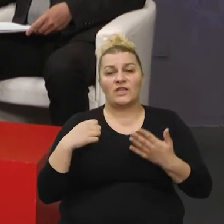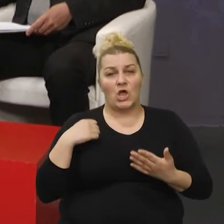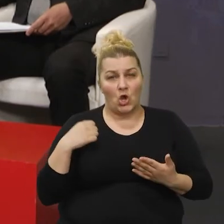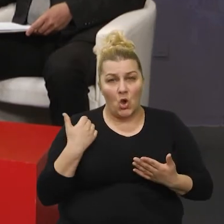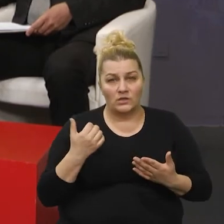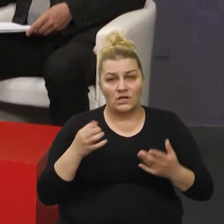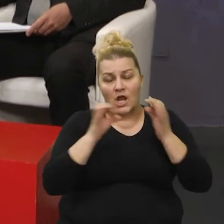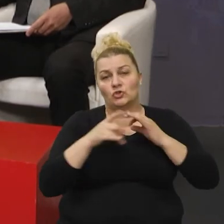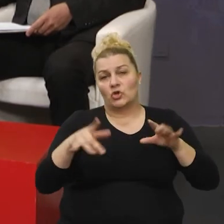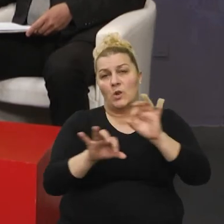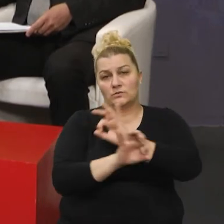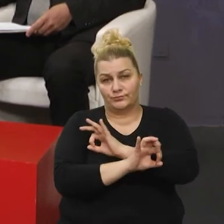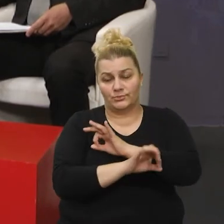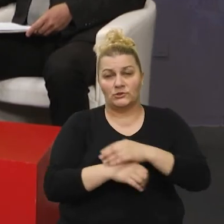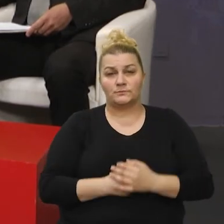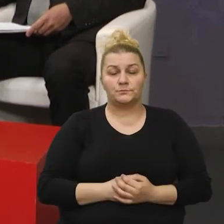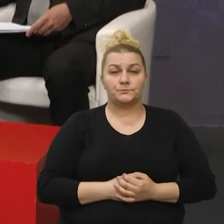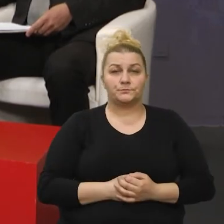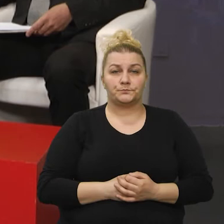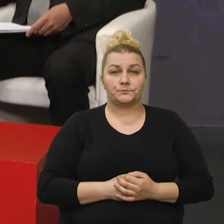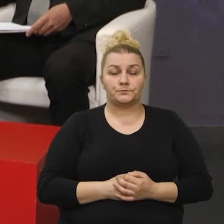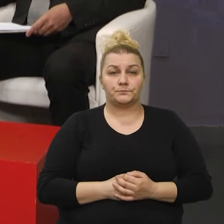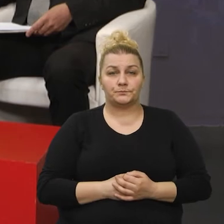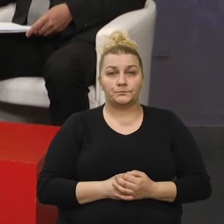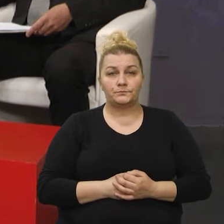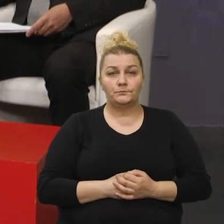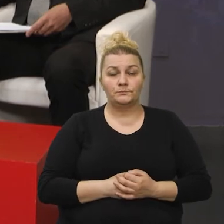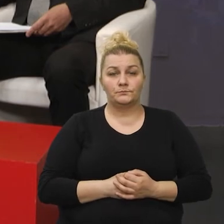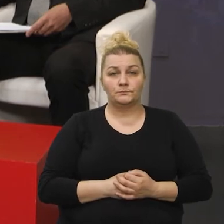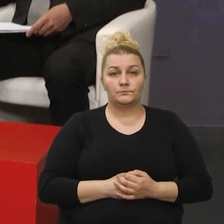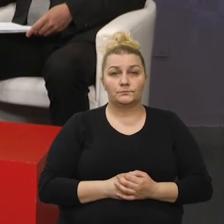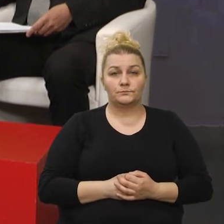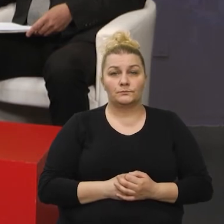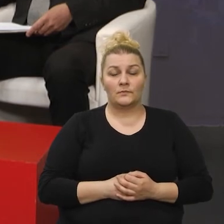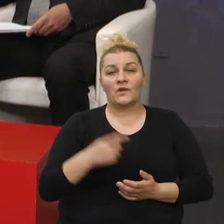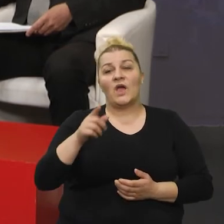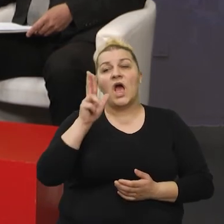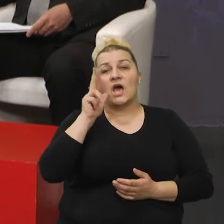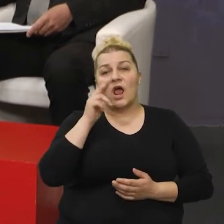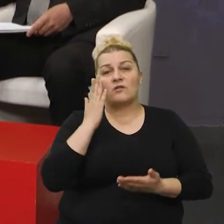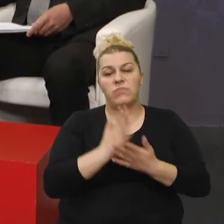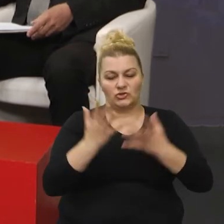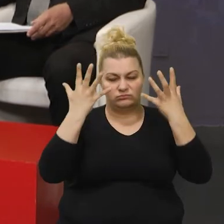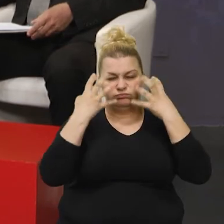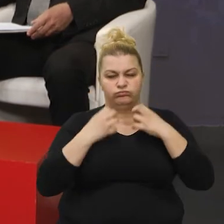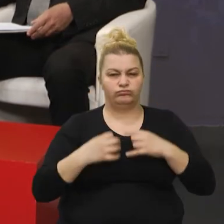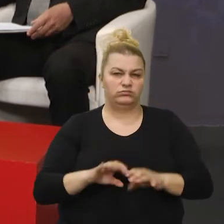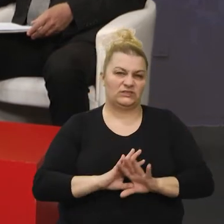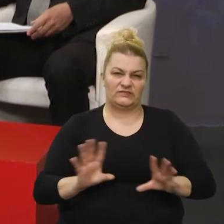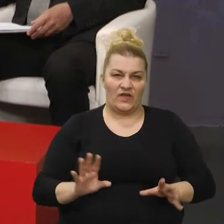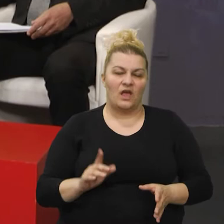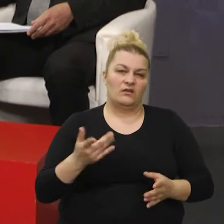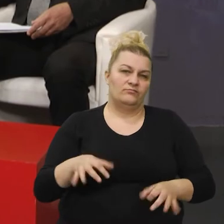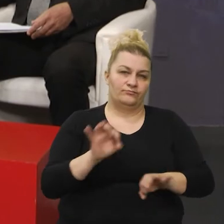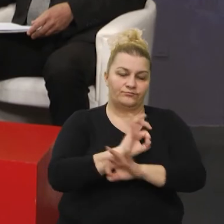godine nas je napustila. Napustila nas je. Kad je rak preuzio baš cijeli organizam. Da, vi jeste rok